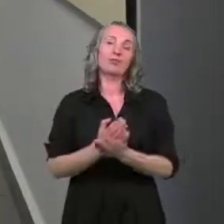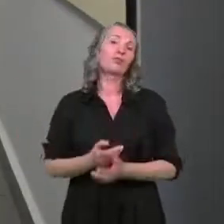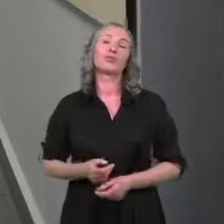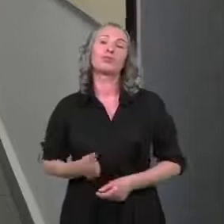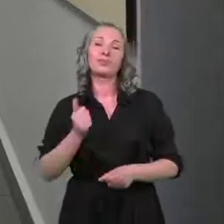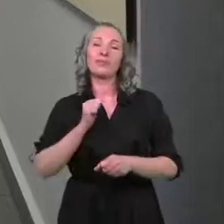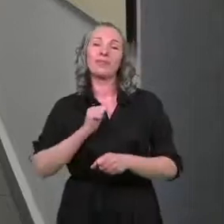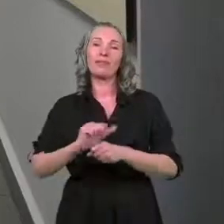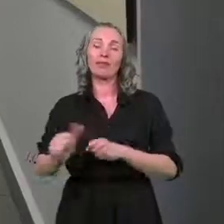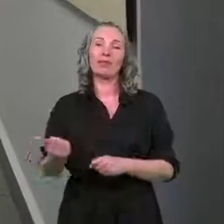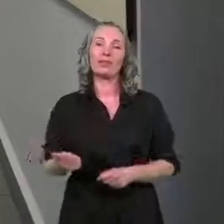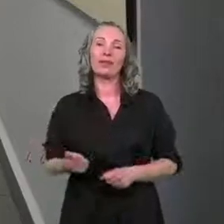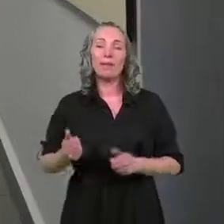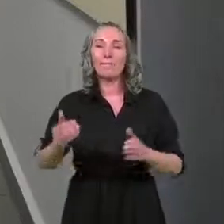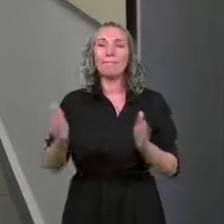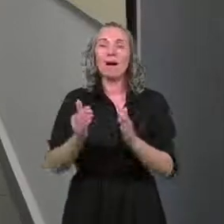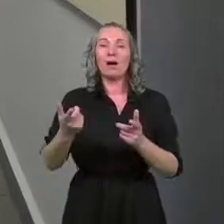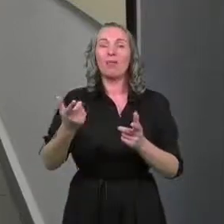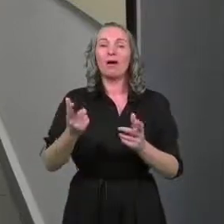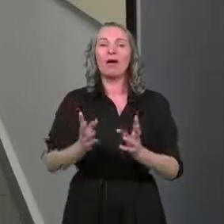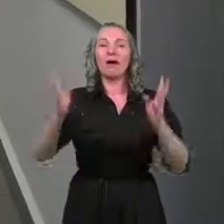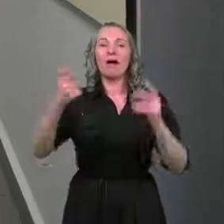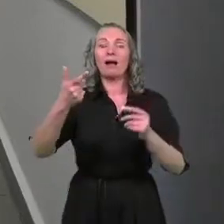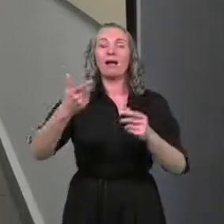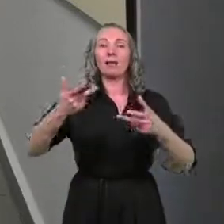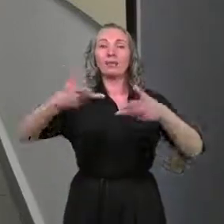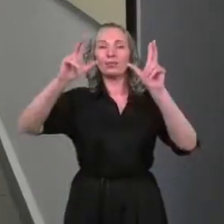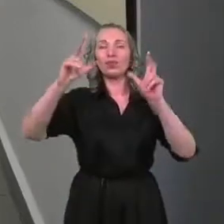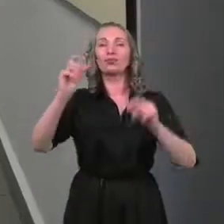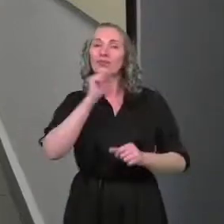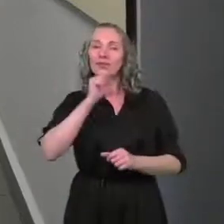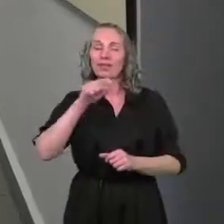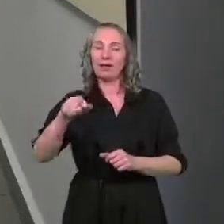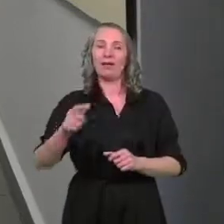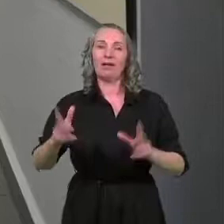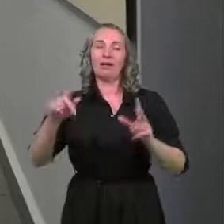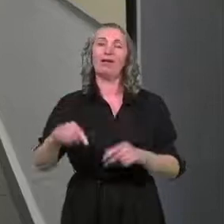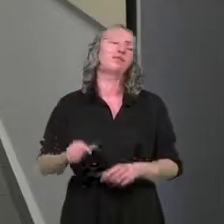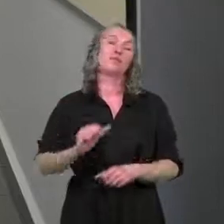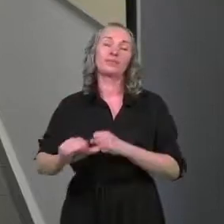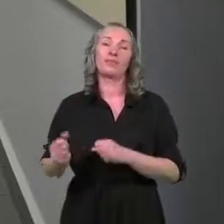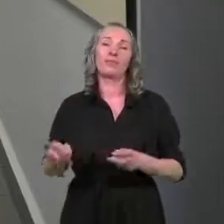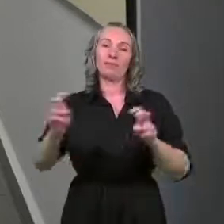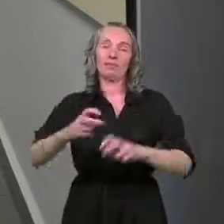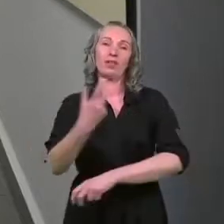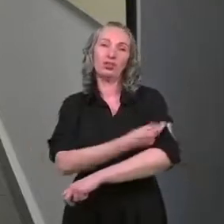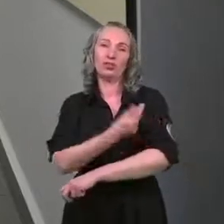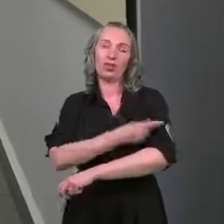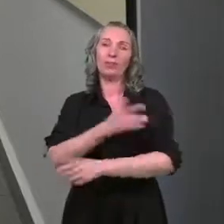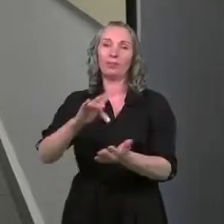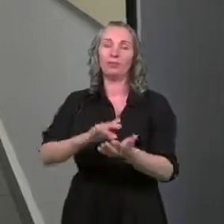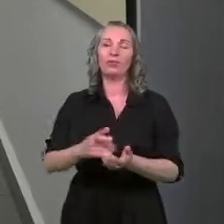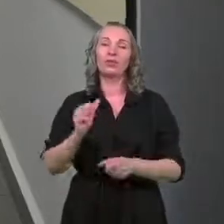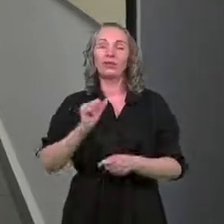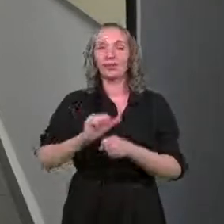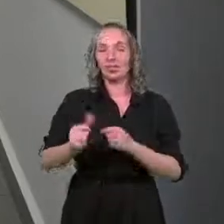w małej hali przy ośrodku sportu i rekreacji. I tam praktycznie